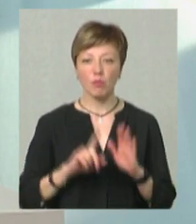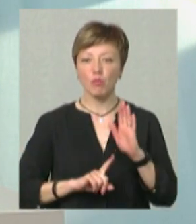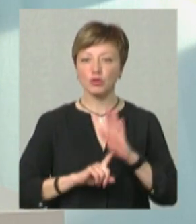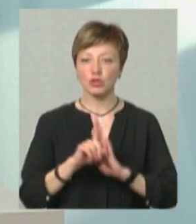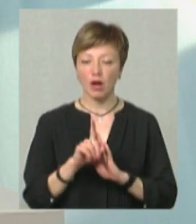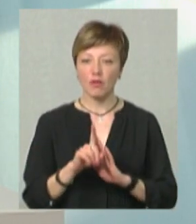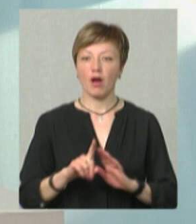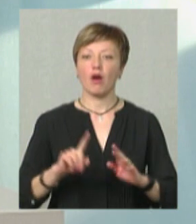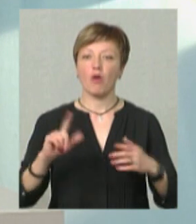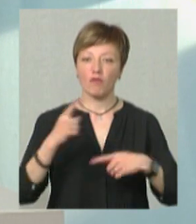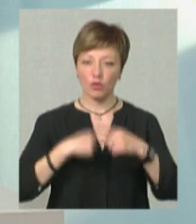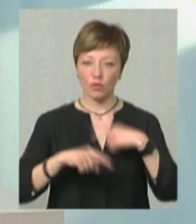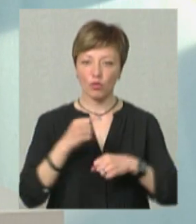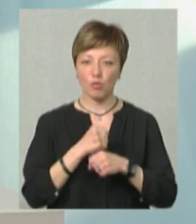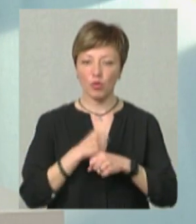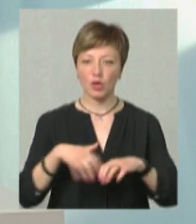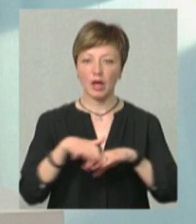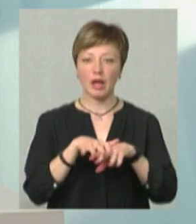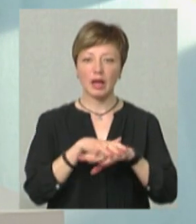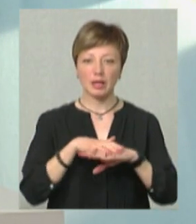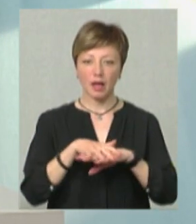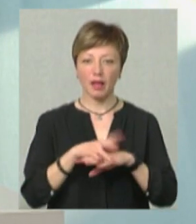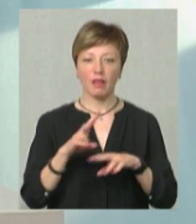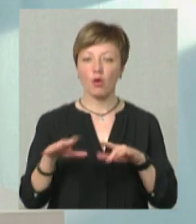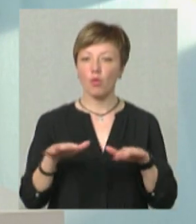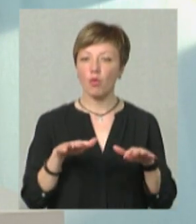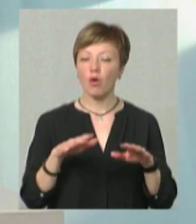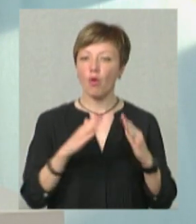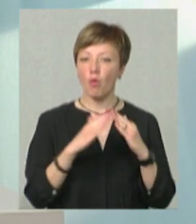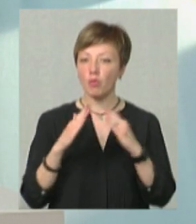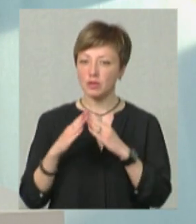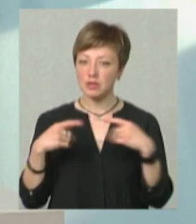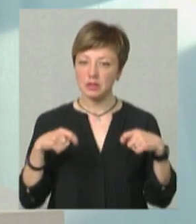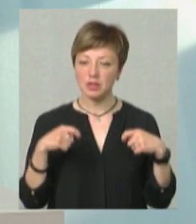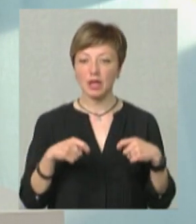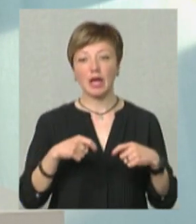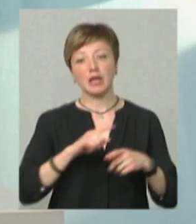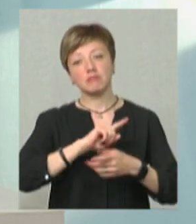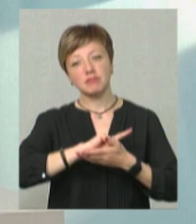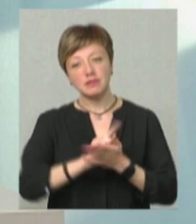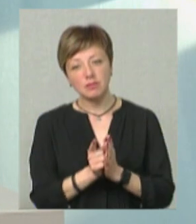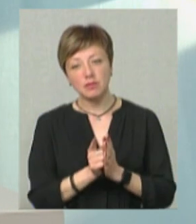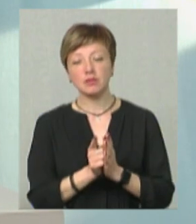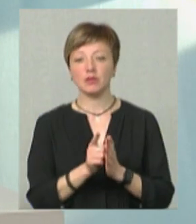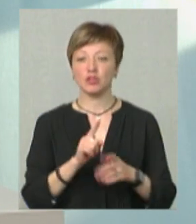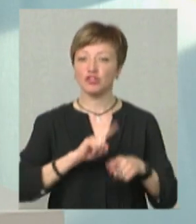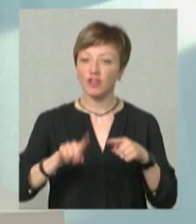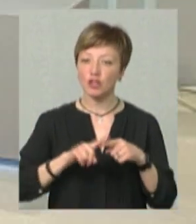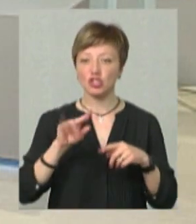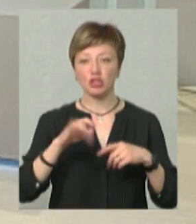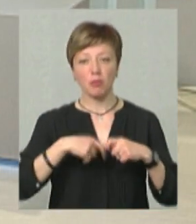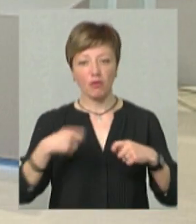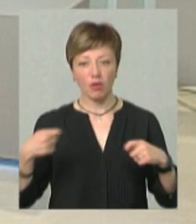ринок нерухомості. А наскільки стрімко чи поволі? Це будемо з'ясовувати із головою